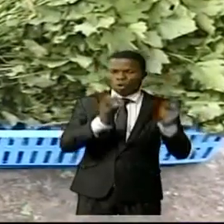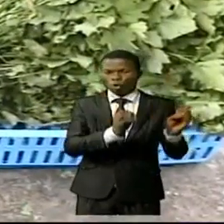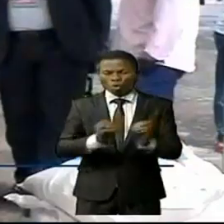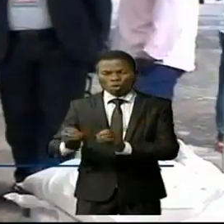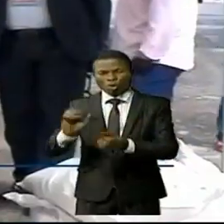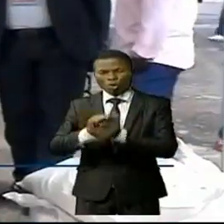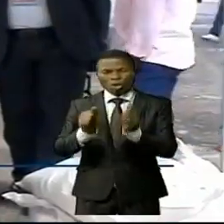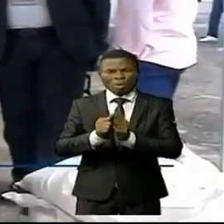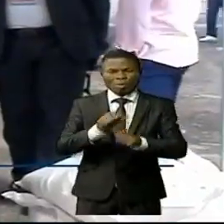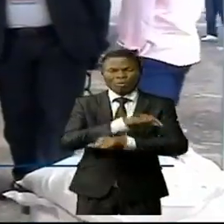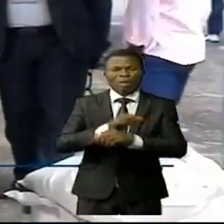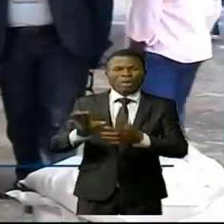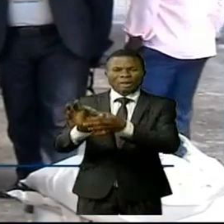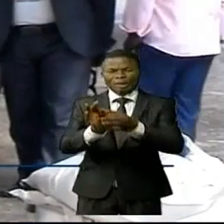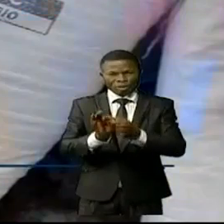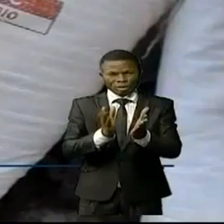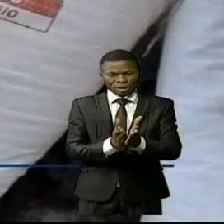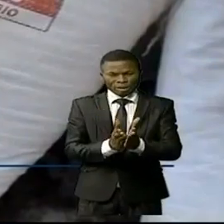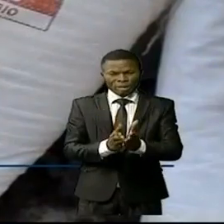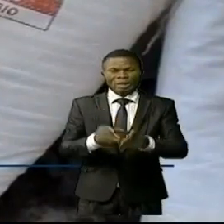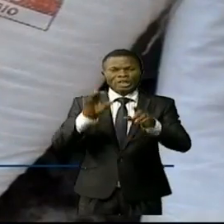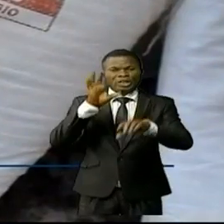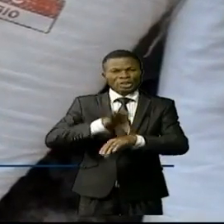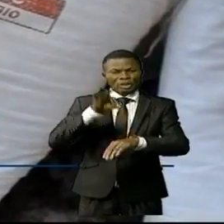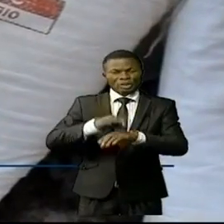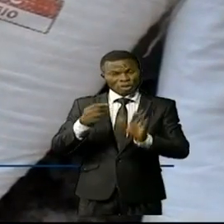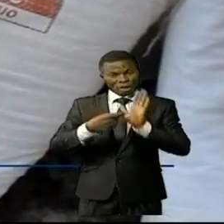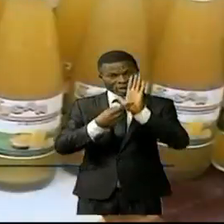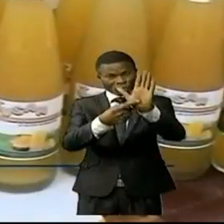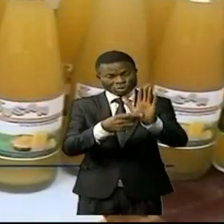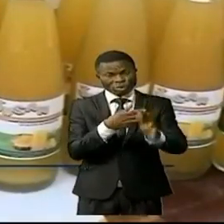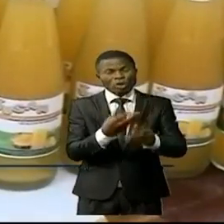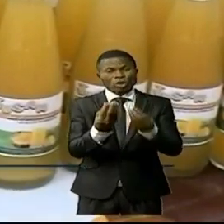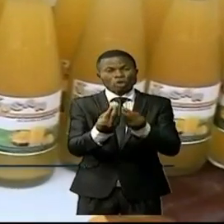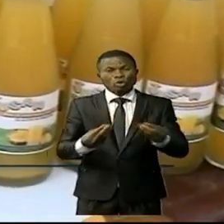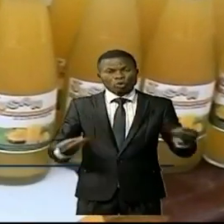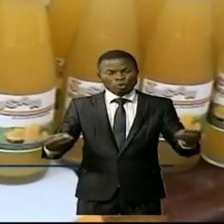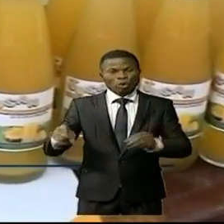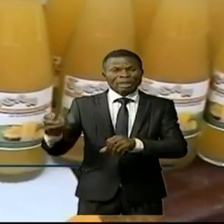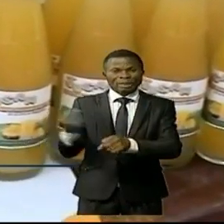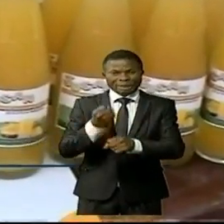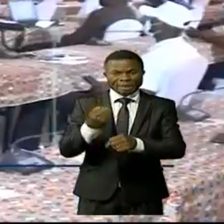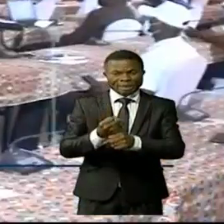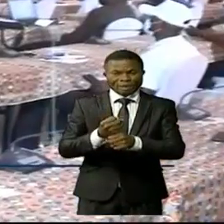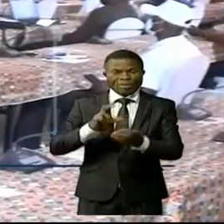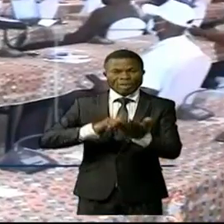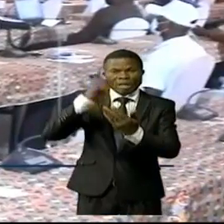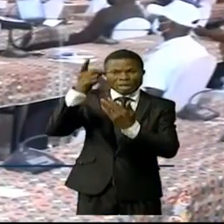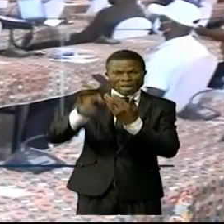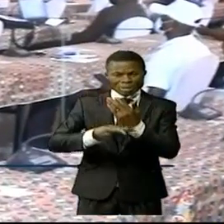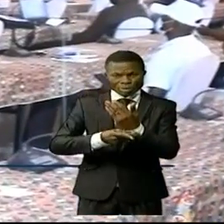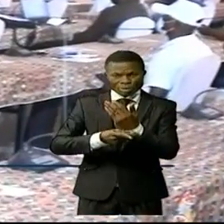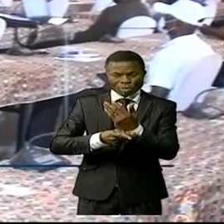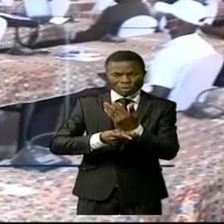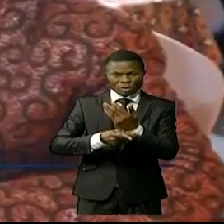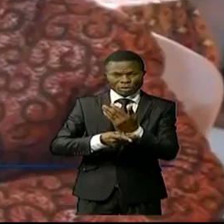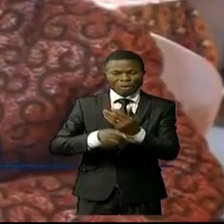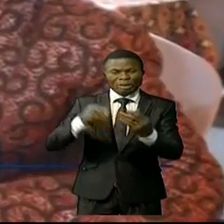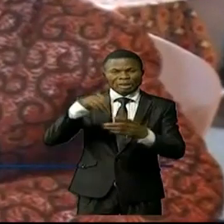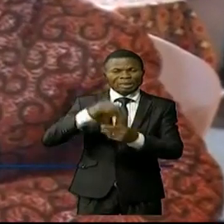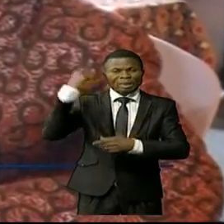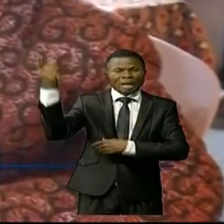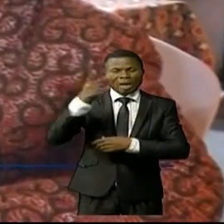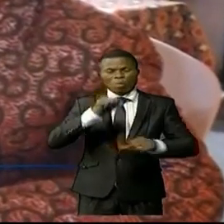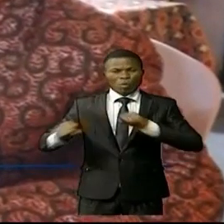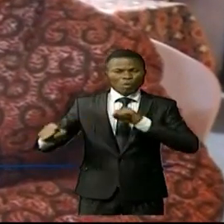institutionnelles des coopératives. C'est aussi une occasion de présentation des résultats des actions menées par le programme Empowerment dans un monde en